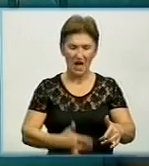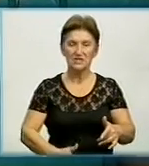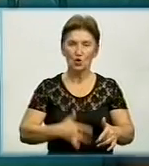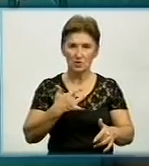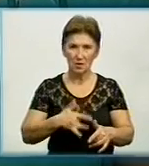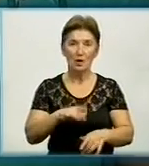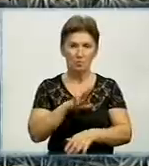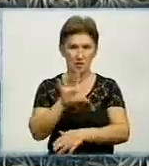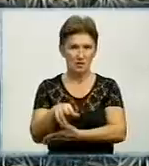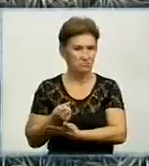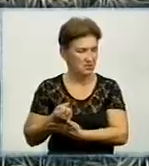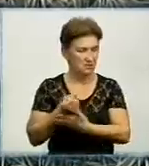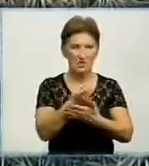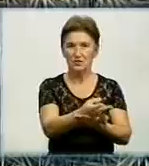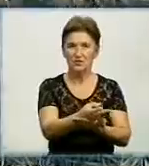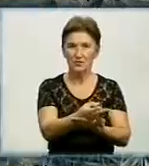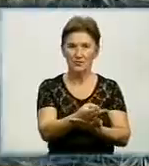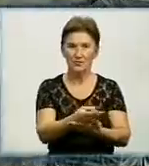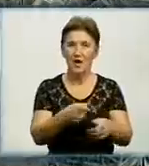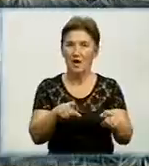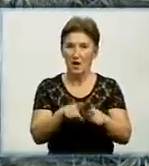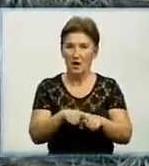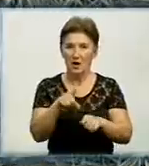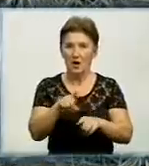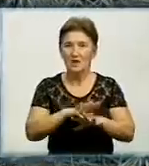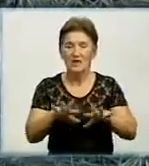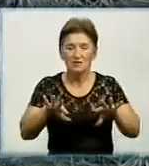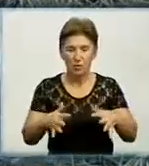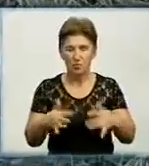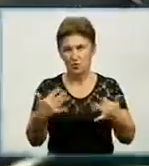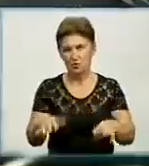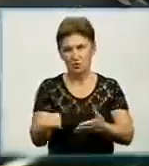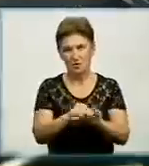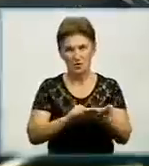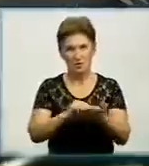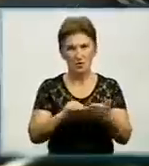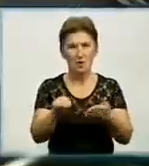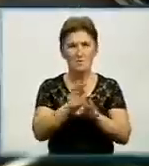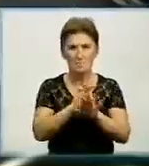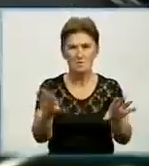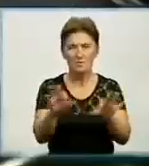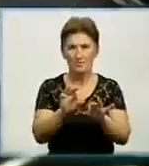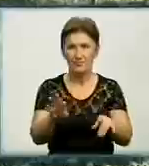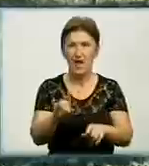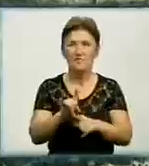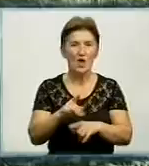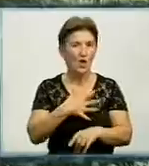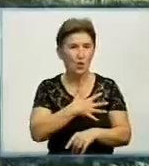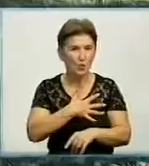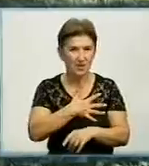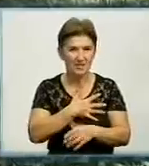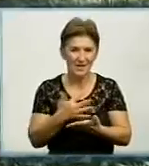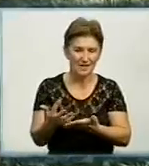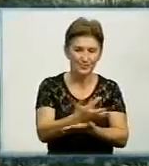госпіталізуваний. Про небезпеку від дикорослих грибів не стомлюється повторювати в обласній санепідслужбі. Проте любителів тихого полювання не